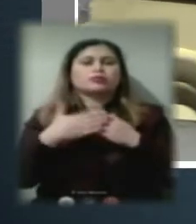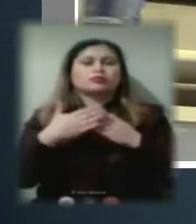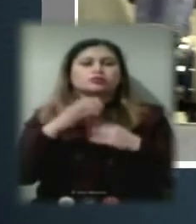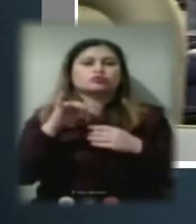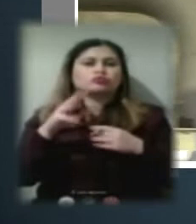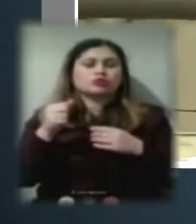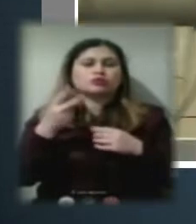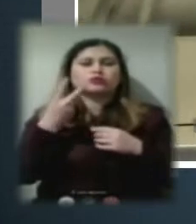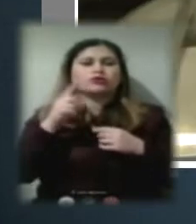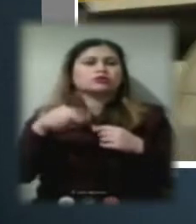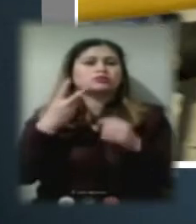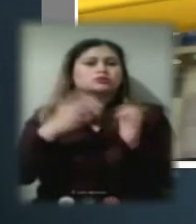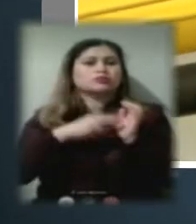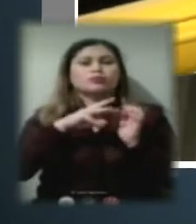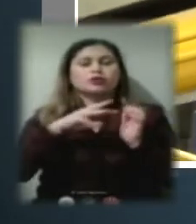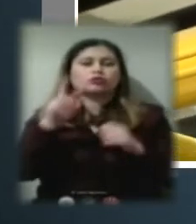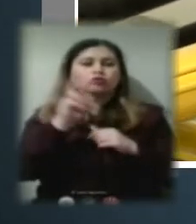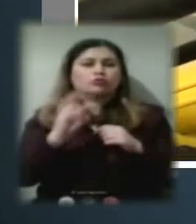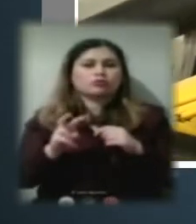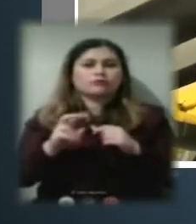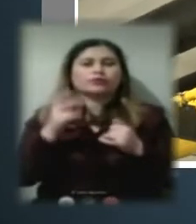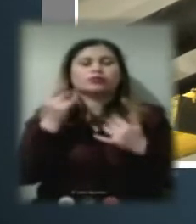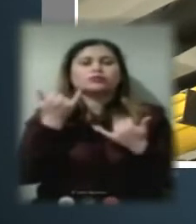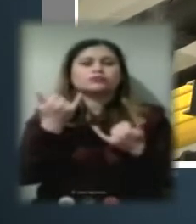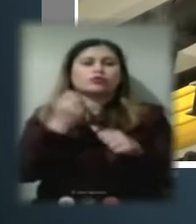доларів. На сьогодні роботи ще тривають.